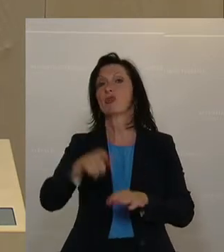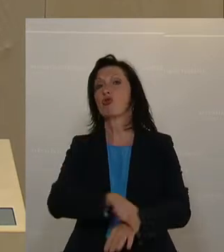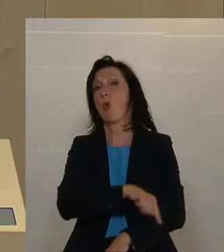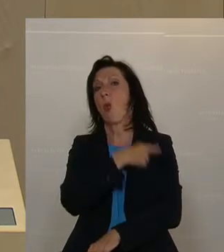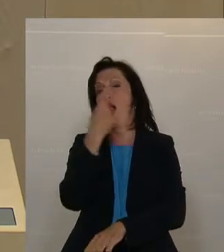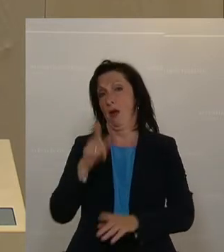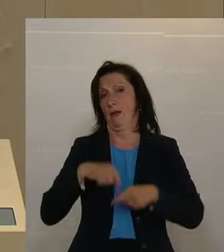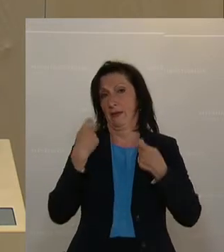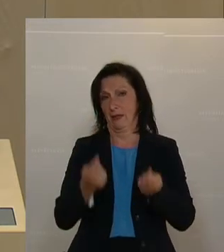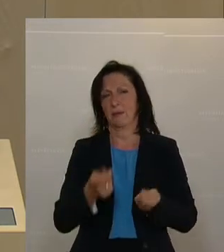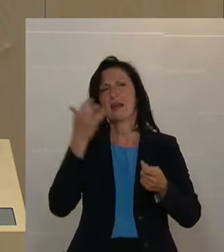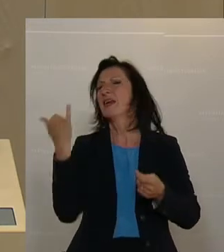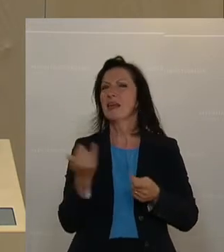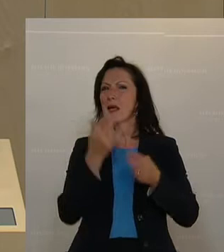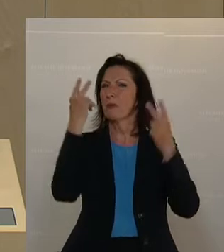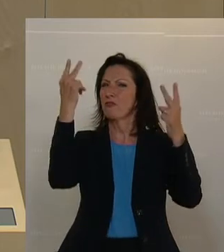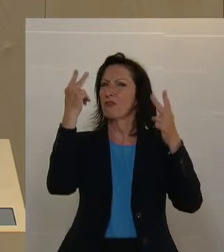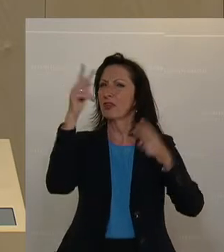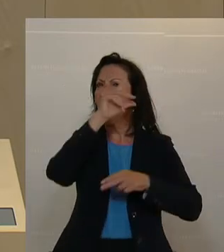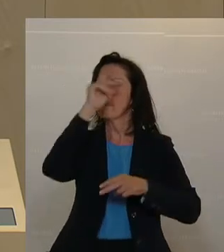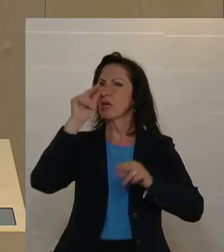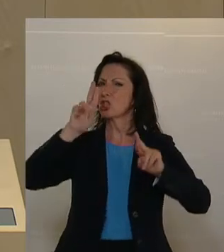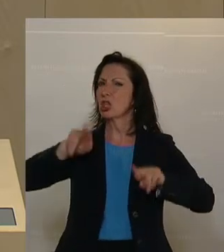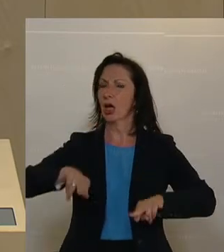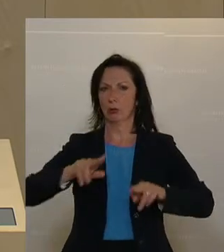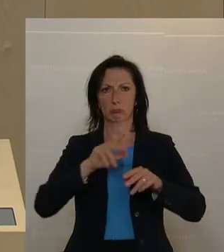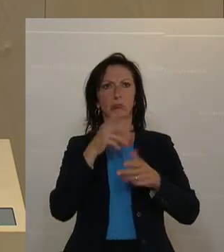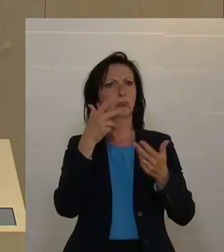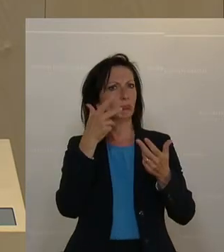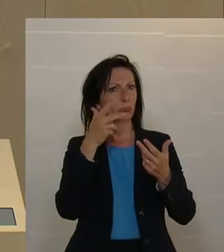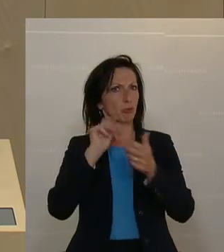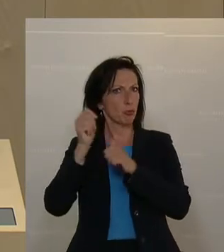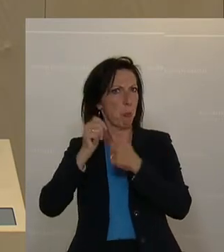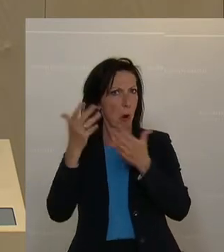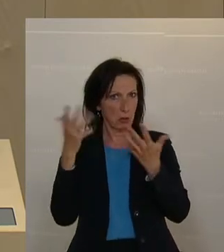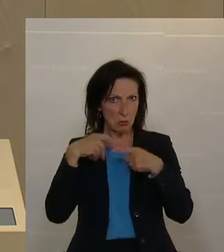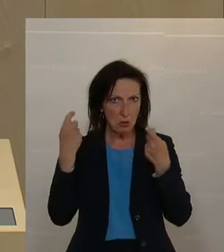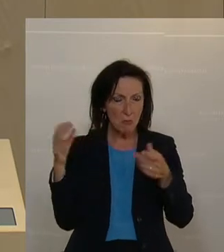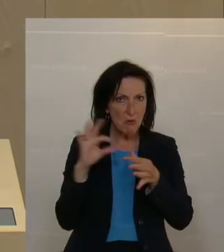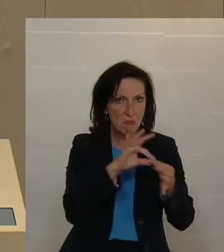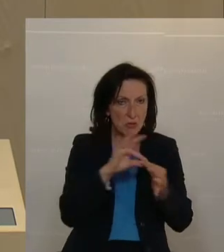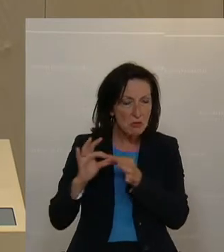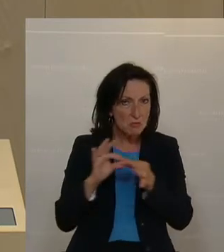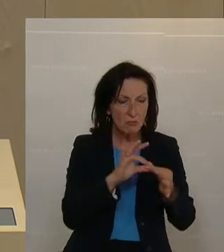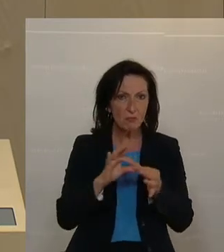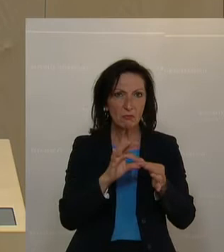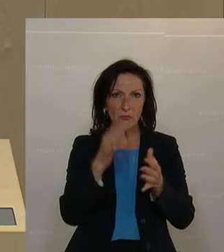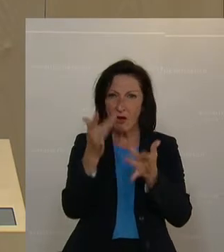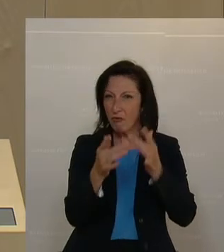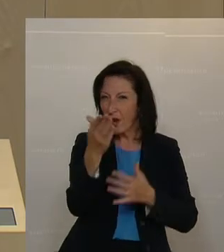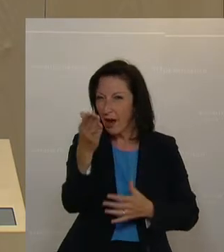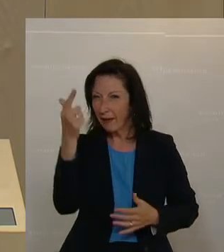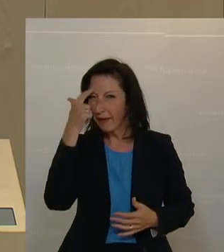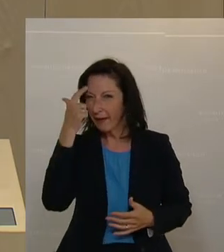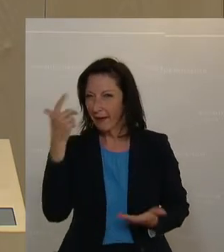Frage, was Sport mit Menschenrechten zu tun hat und vielleicht werden Sie sich erinnern oder haben mal darüber gelesen,